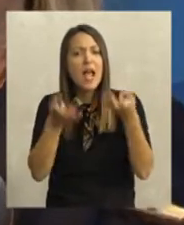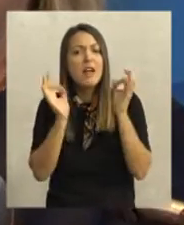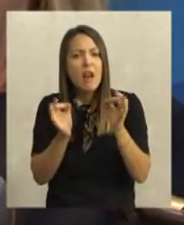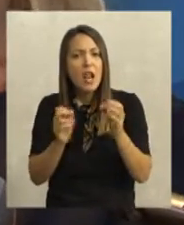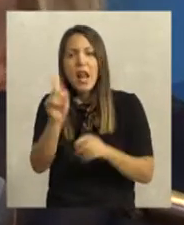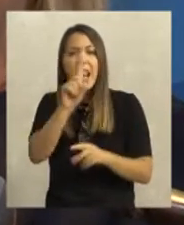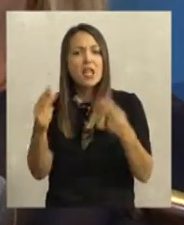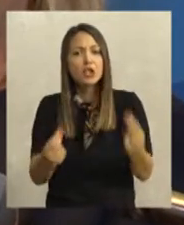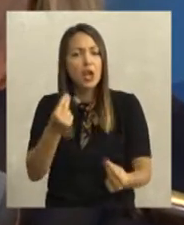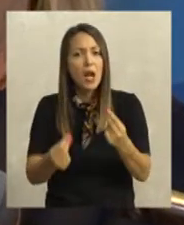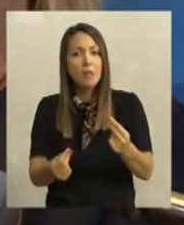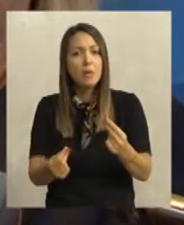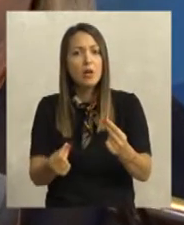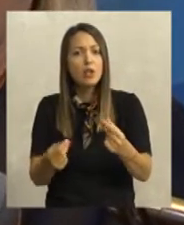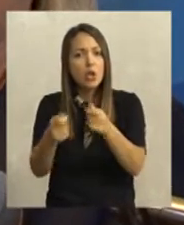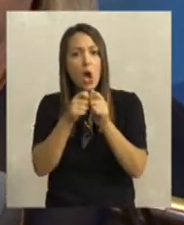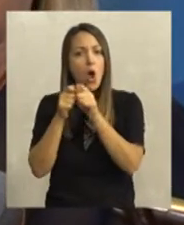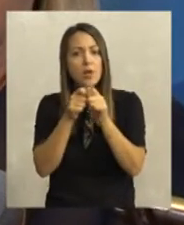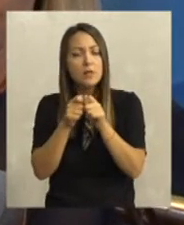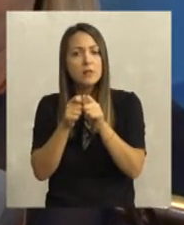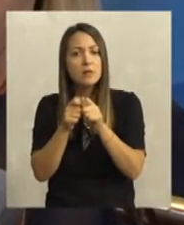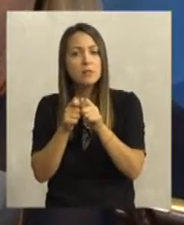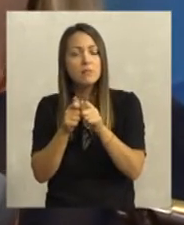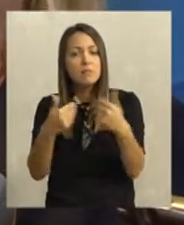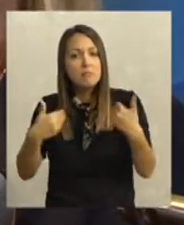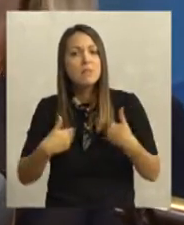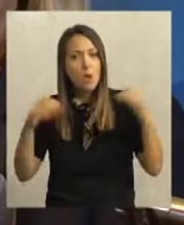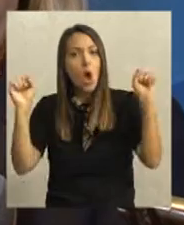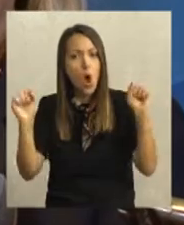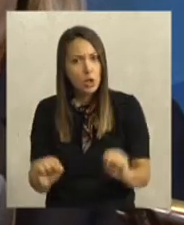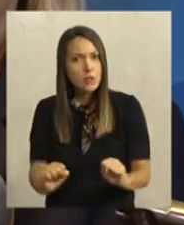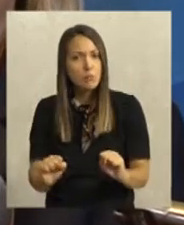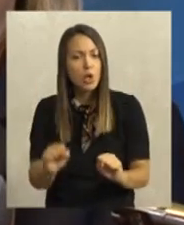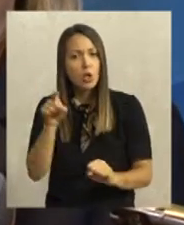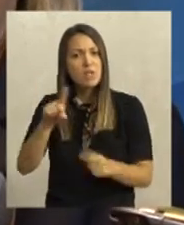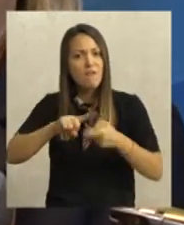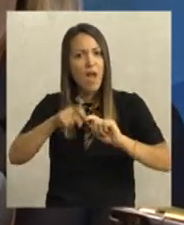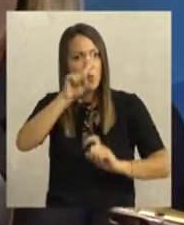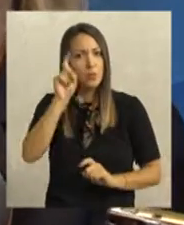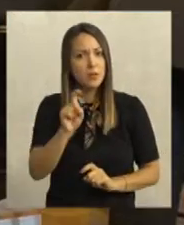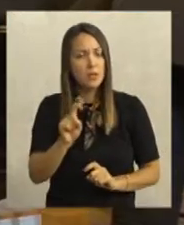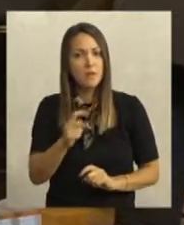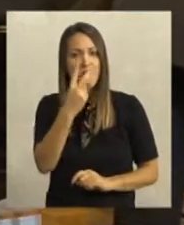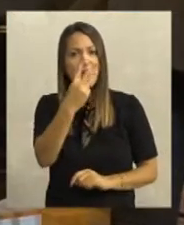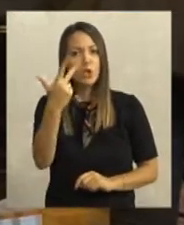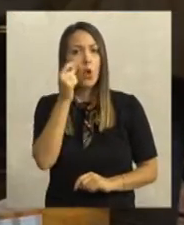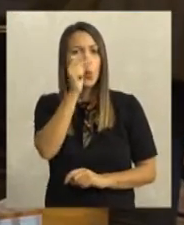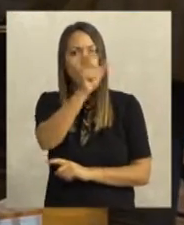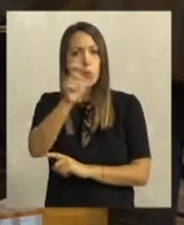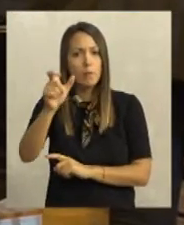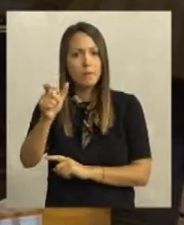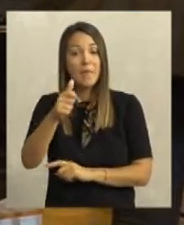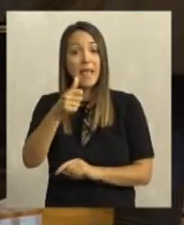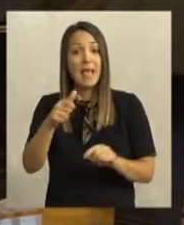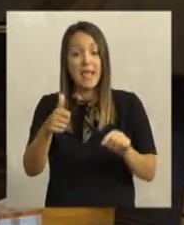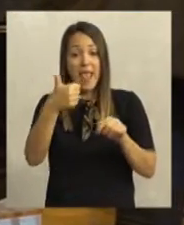pitanju kvalitetu, uopšte se ne šalimo kad je u pitanju organizova, zapravo mi smo jako ozbiljni kad su te stvari u pitanju. 23 ljudi